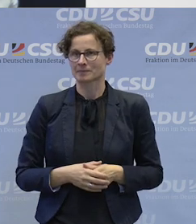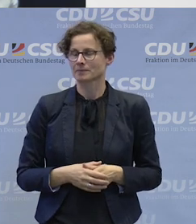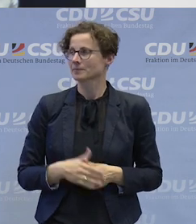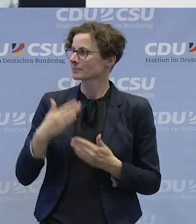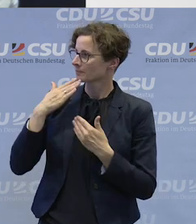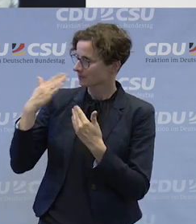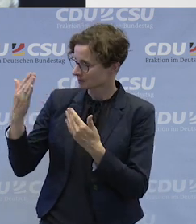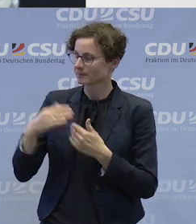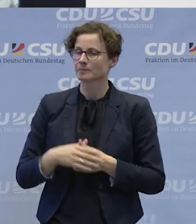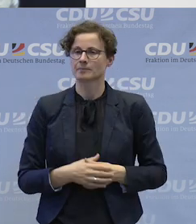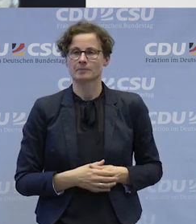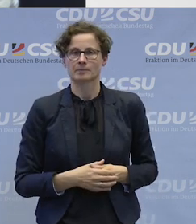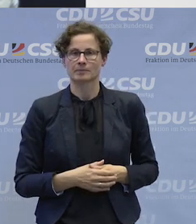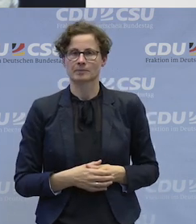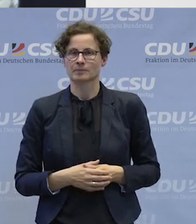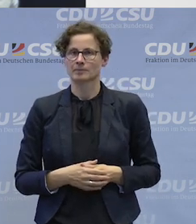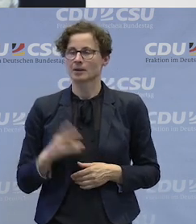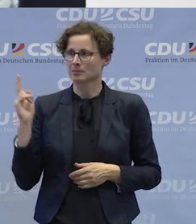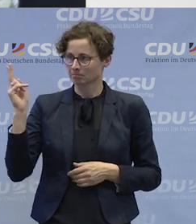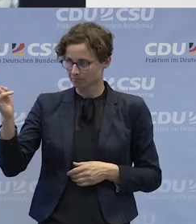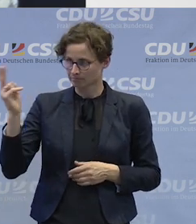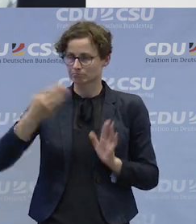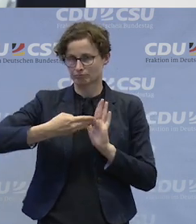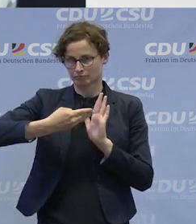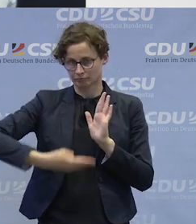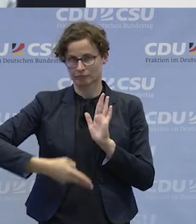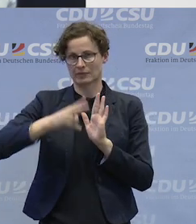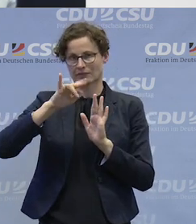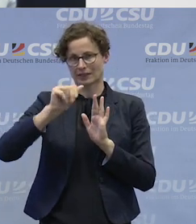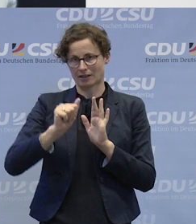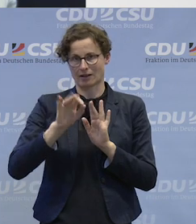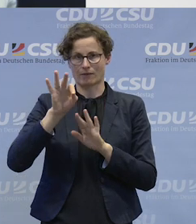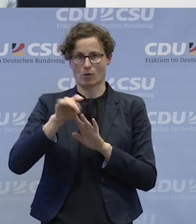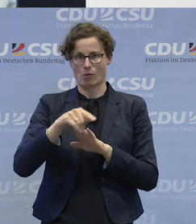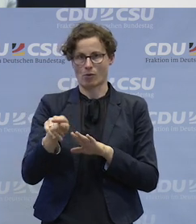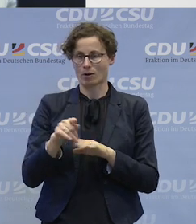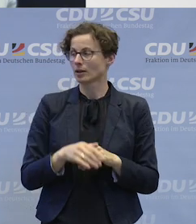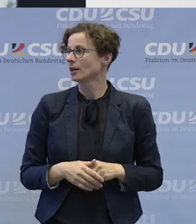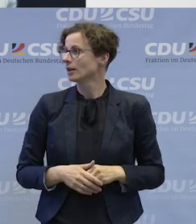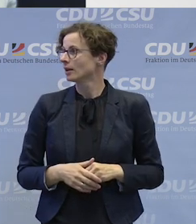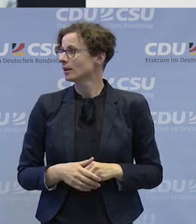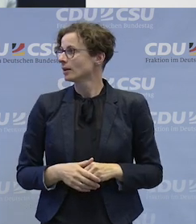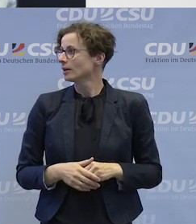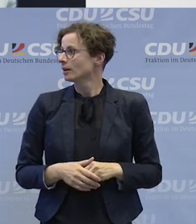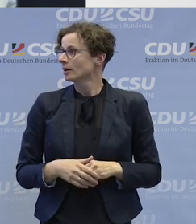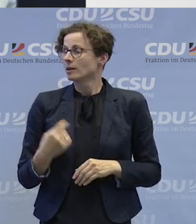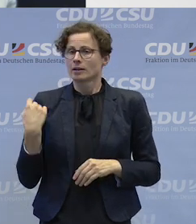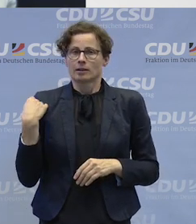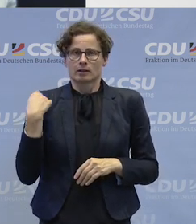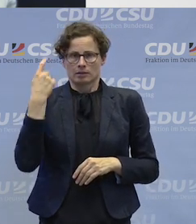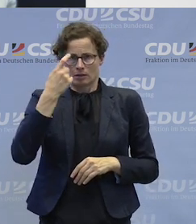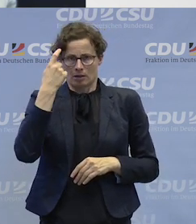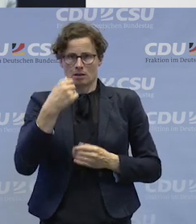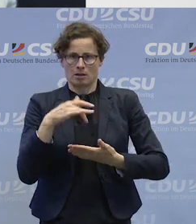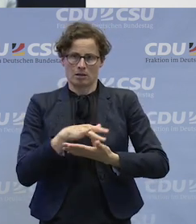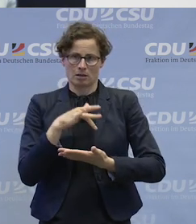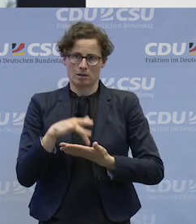Dank, Martina Kunzendorf und Stefan Wagner. Ich hatte jetzt so ganz kurz die Befürchtung, so ein Tablet